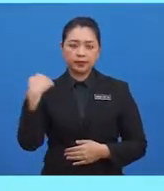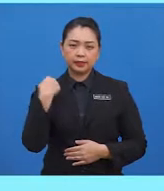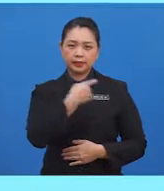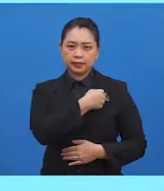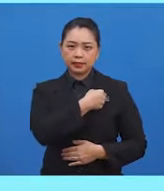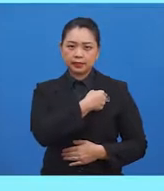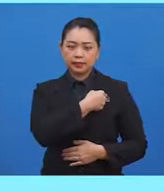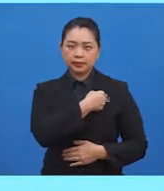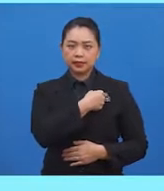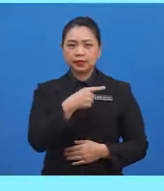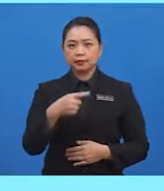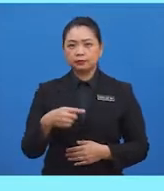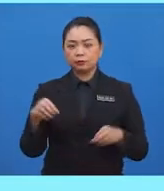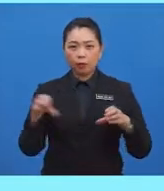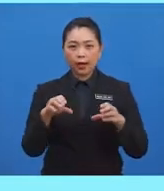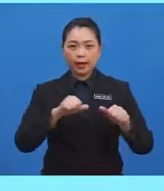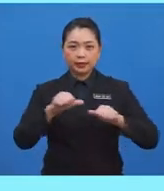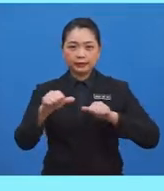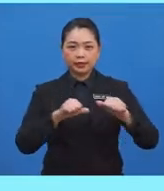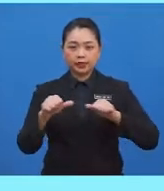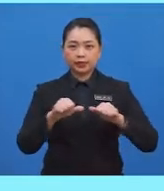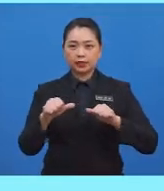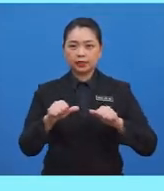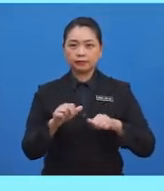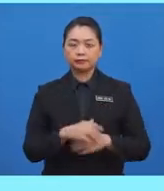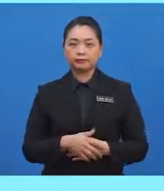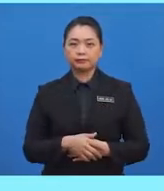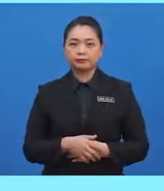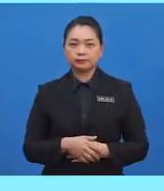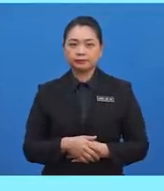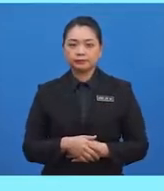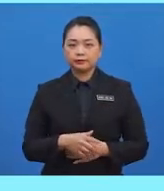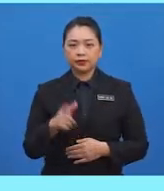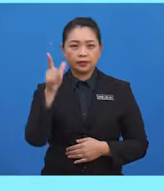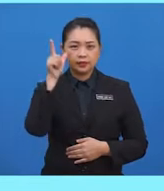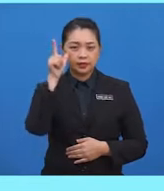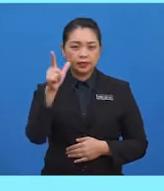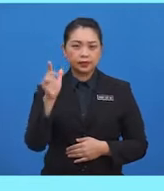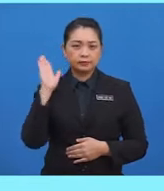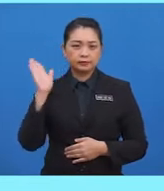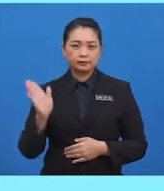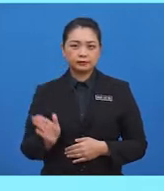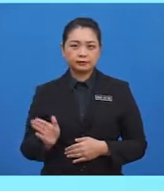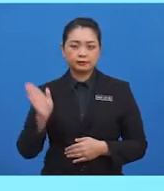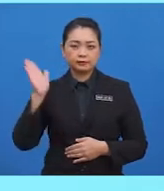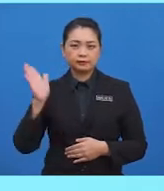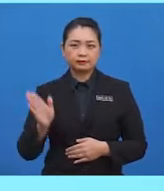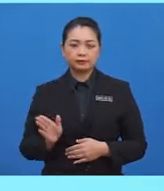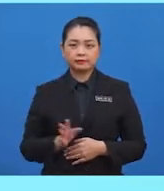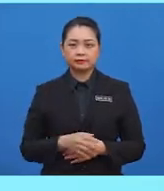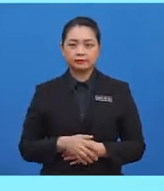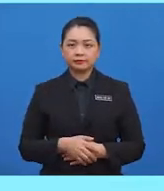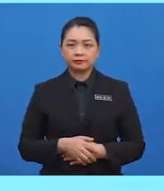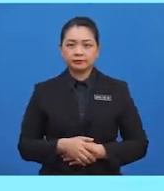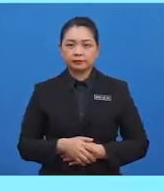kita pergi kepada aktiviti pengukuhan. Lihat kepada garisan